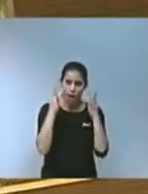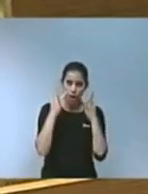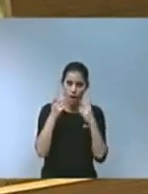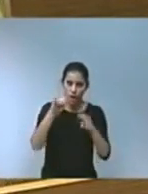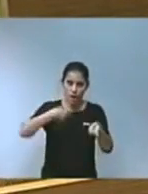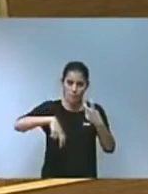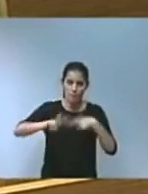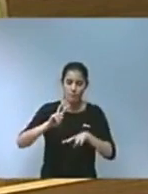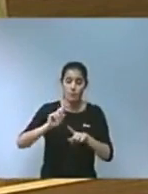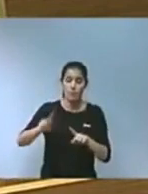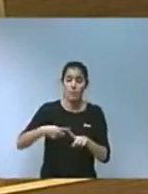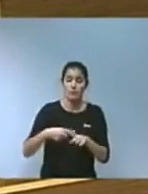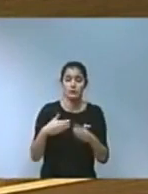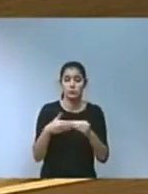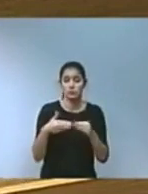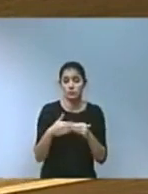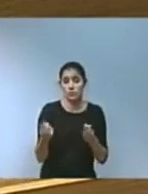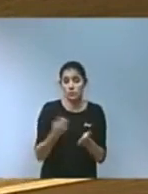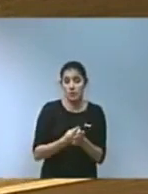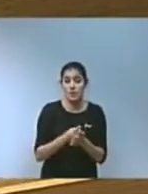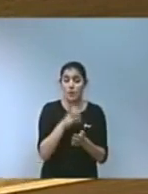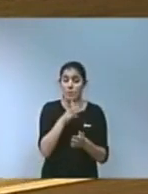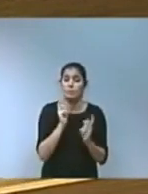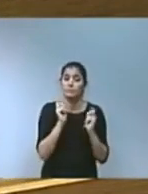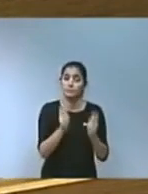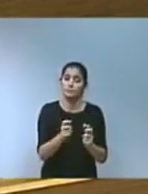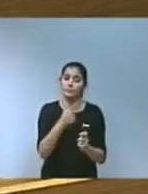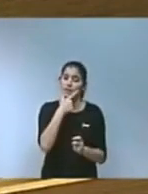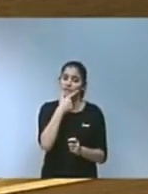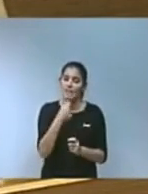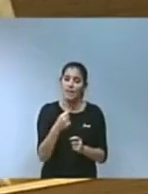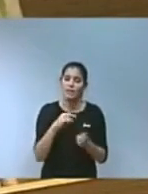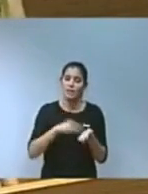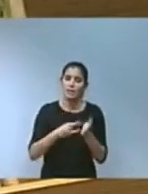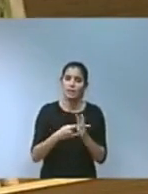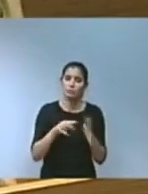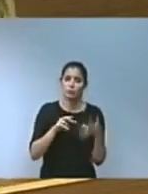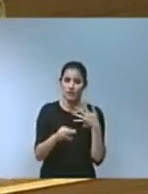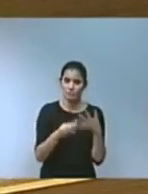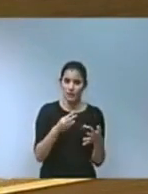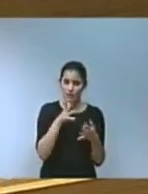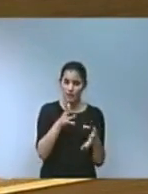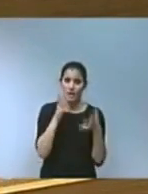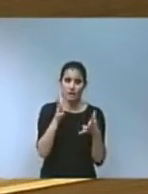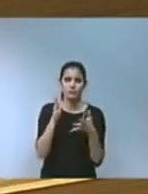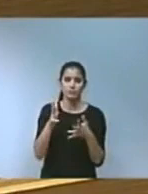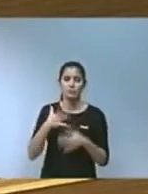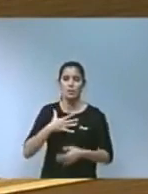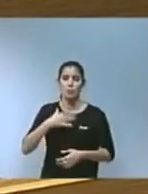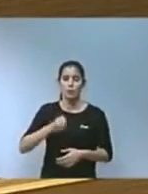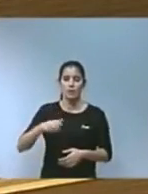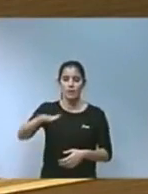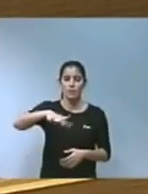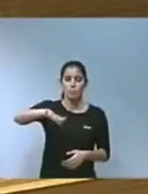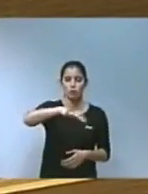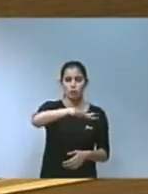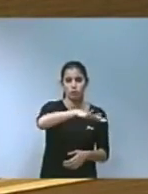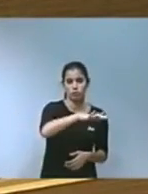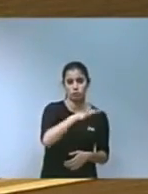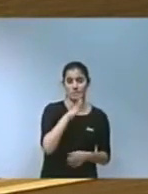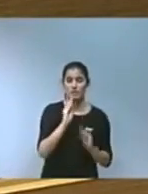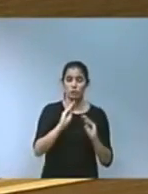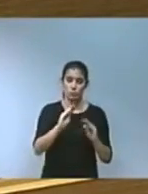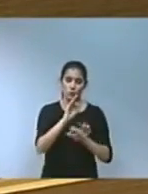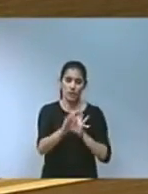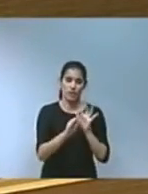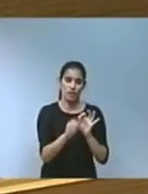i reutilització així com facilitarem mecanismes de transparència i d'assessorament als municipis sobre la gestió del cicle integral de